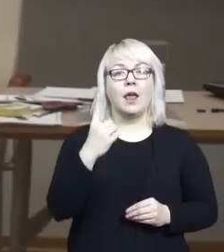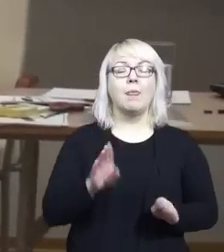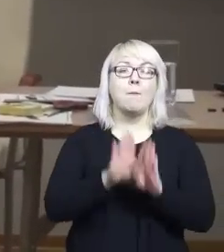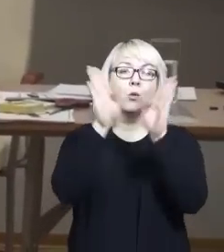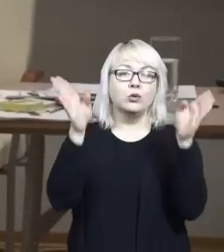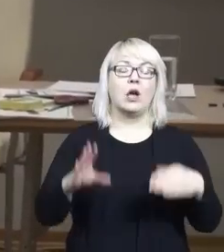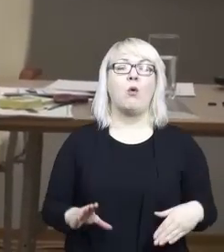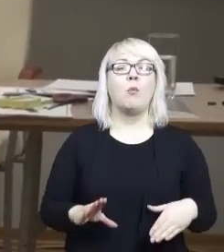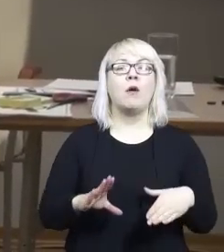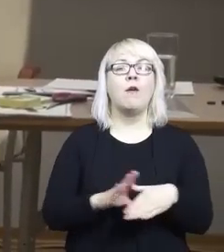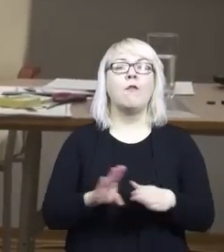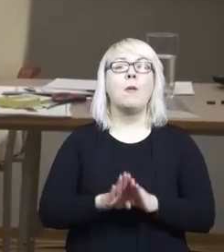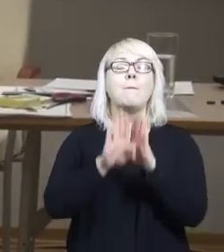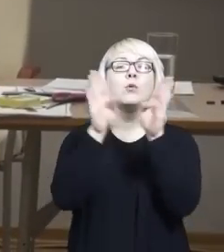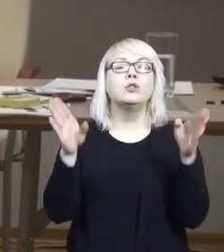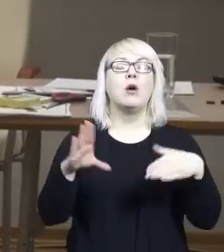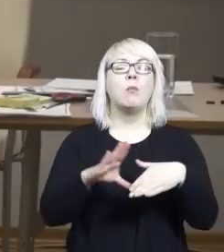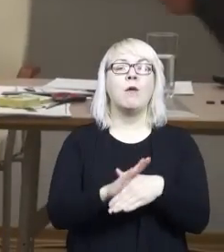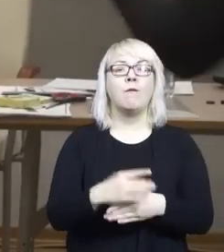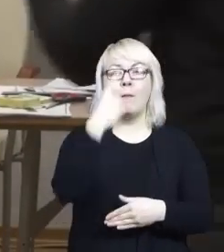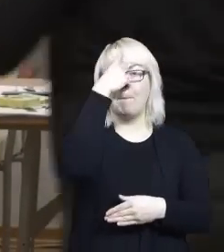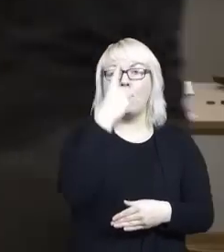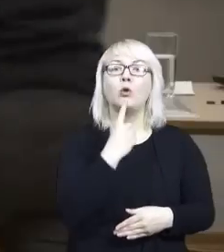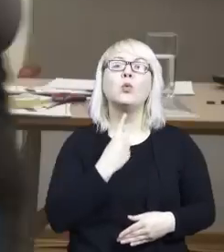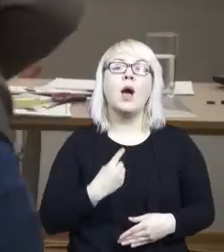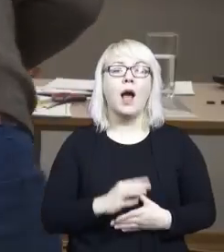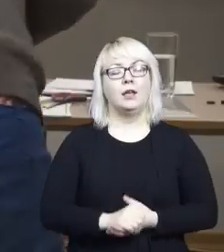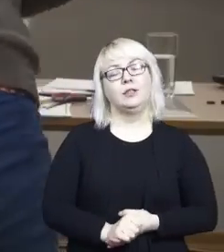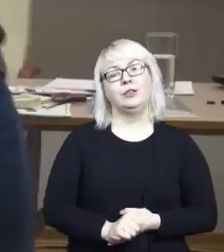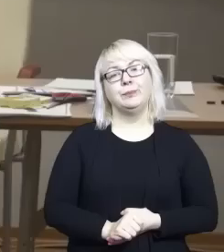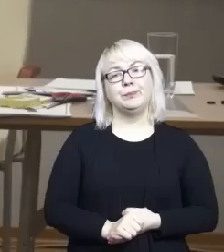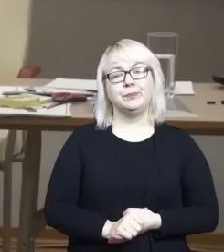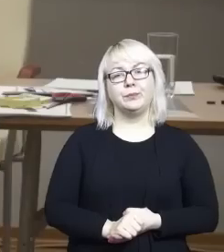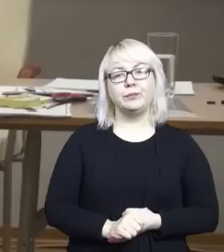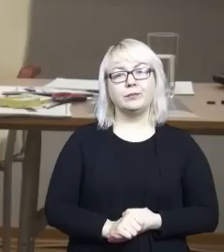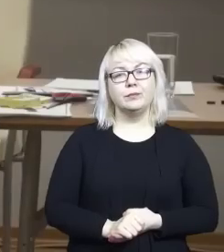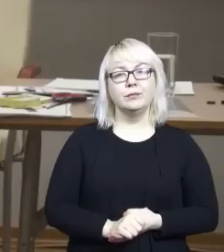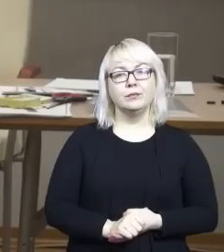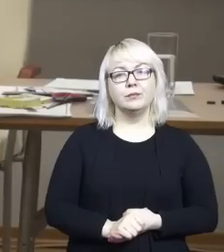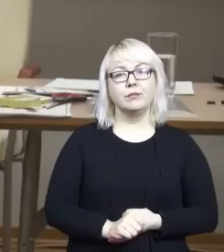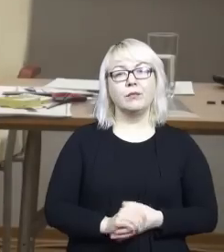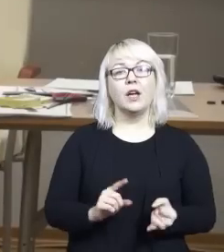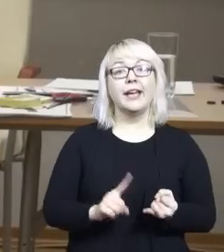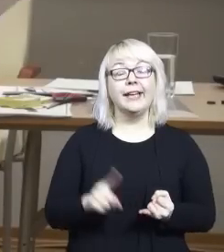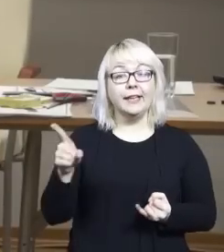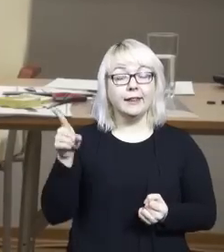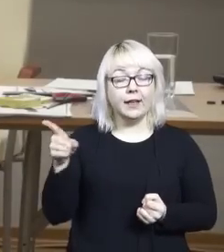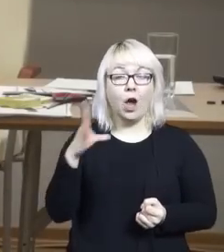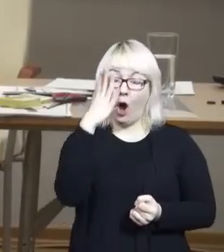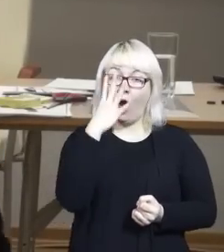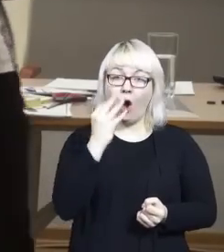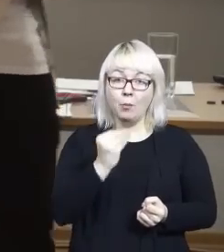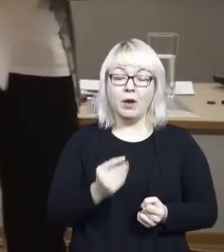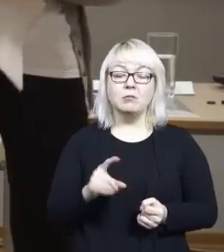Wszystkie, tak jak je tutaj widzicie, spotkałam w jednym muzeum. Muzeum akurat, które